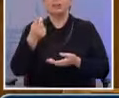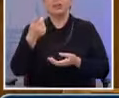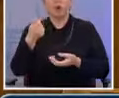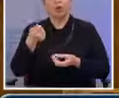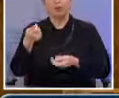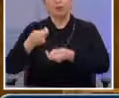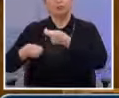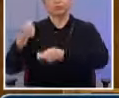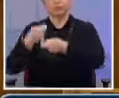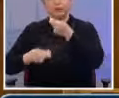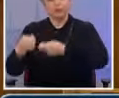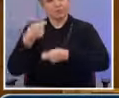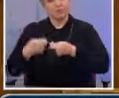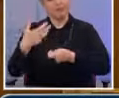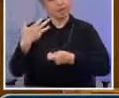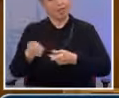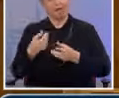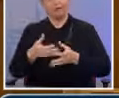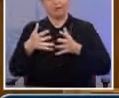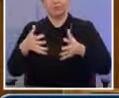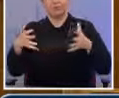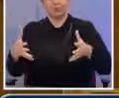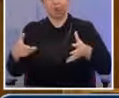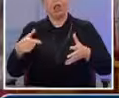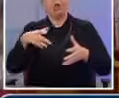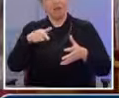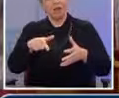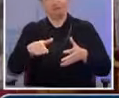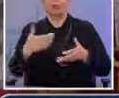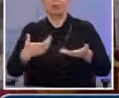Μεγαλώνει δηλαδή η πίτα, άρα μεγαλώνουν και τα έσοδα.